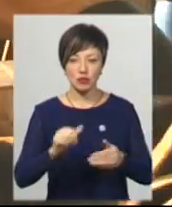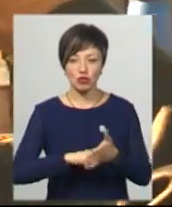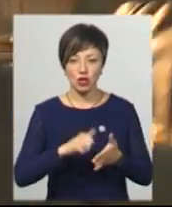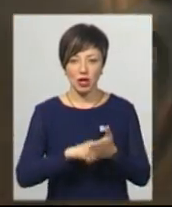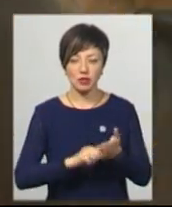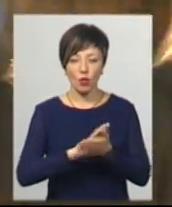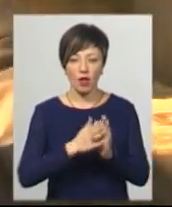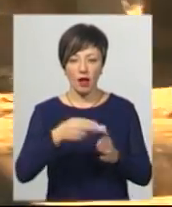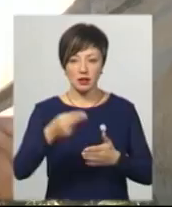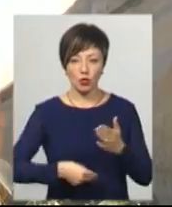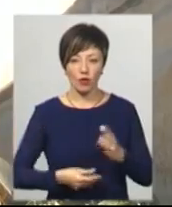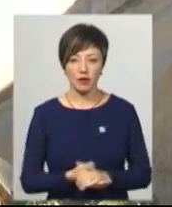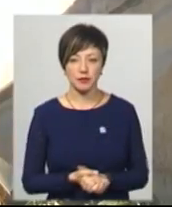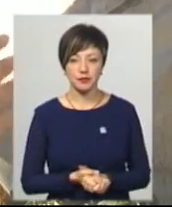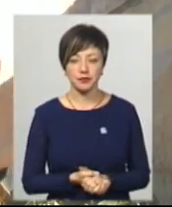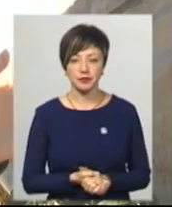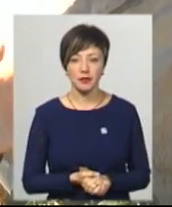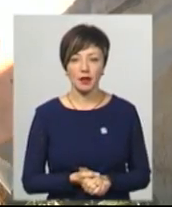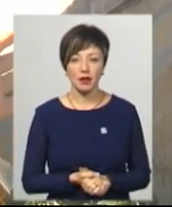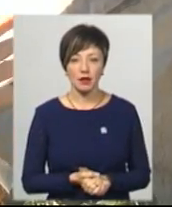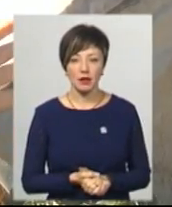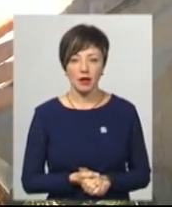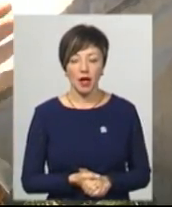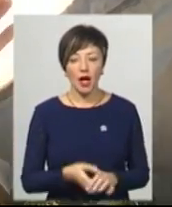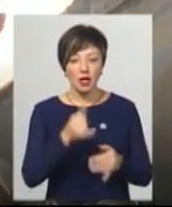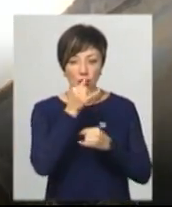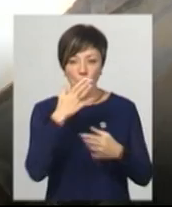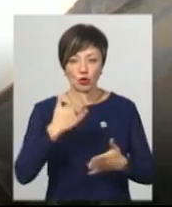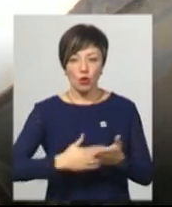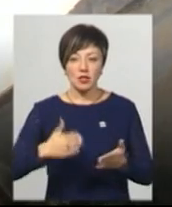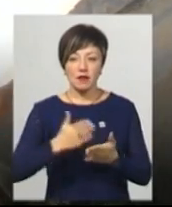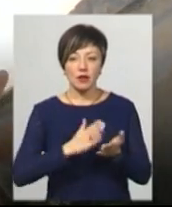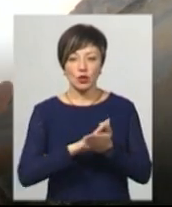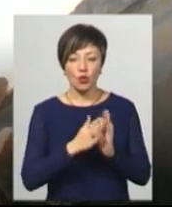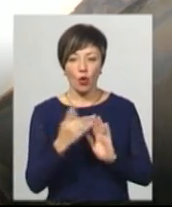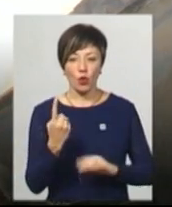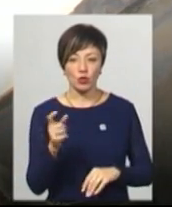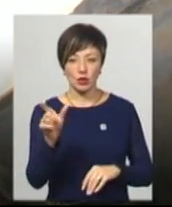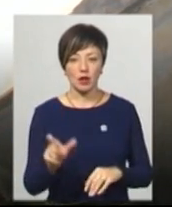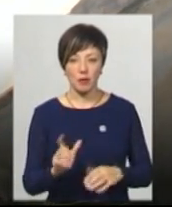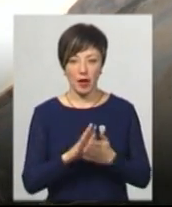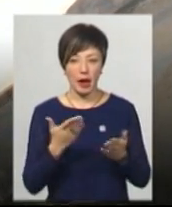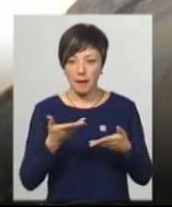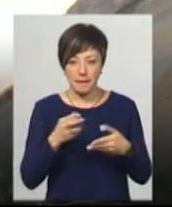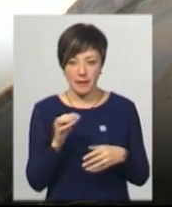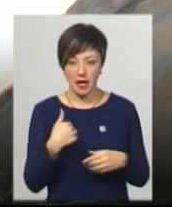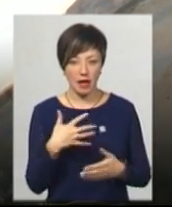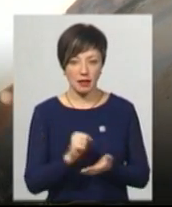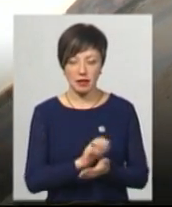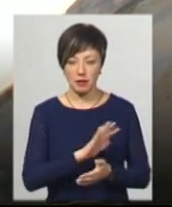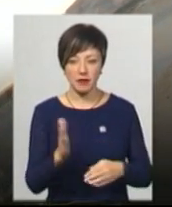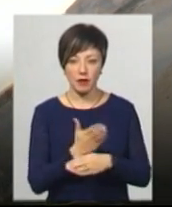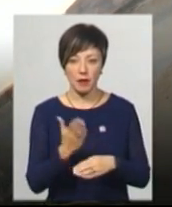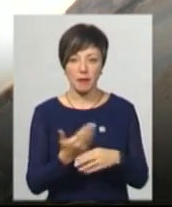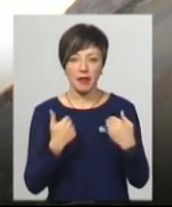через укладений з Валентиною Швець договір. Не можу тут зірвати договір одностороннього порядку, я не розумію, якби я не займався виробництвом,